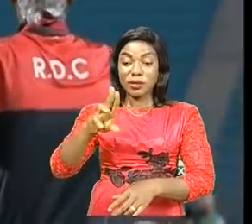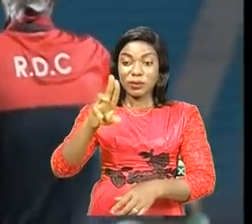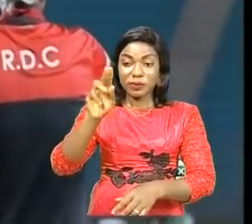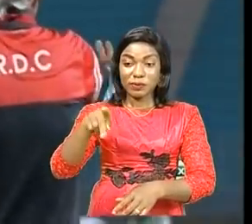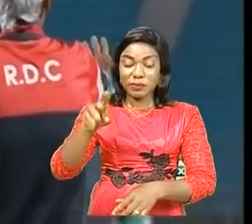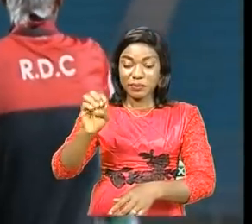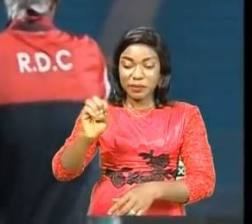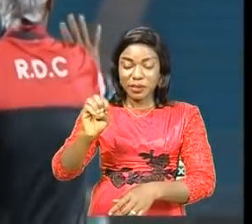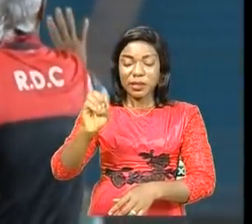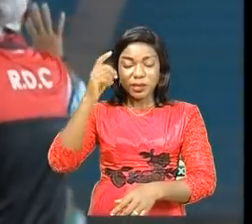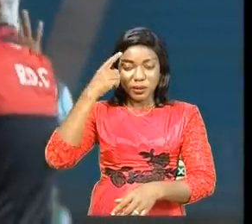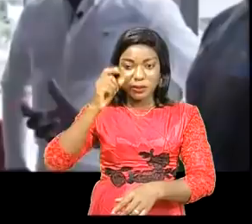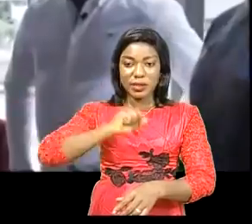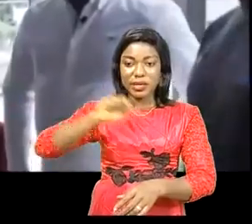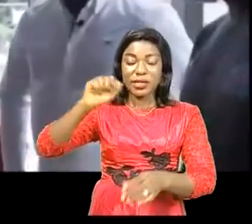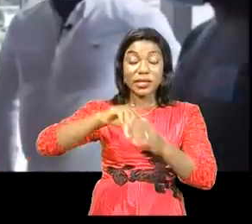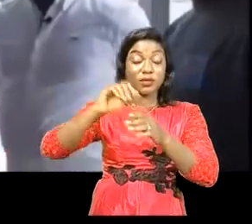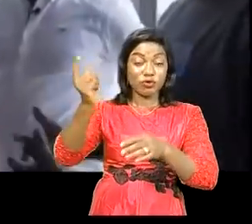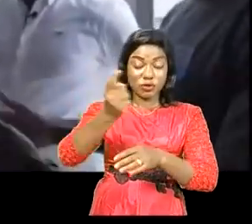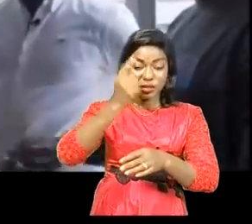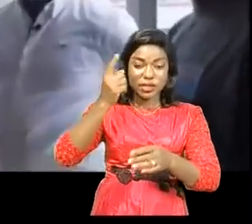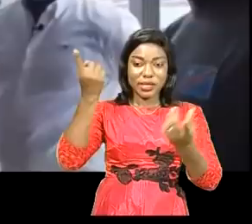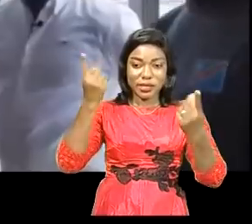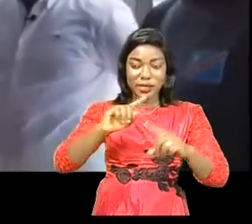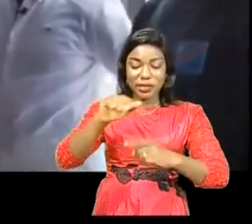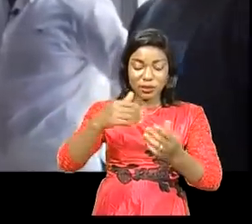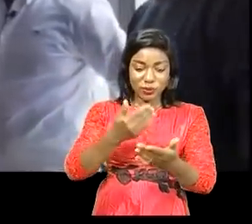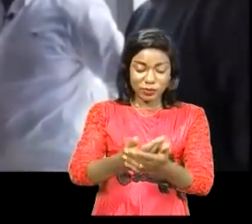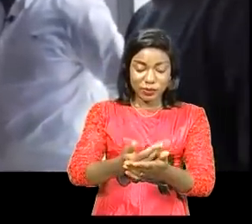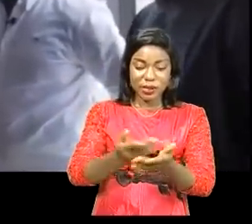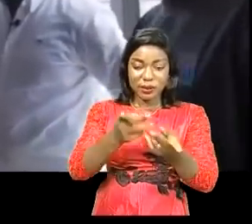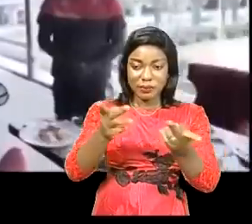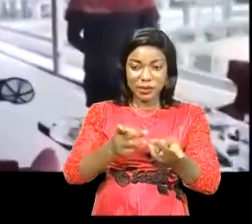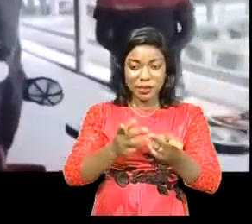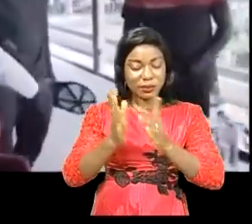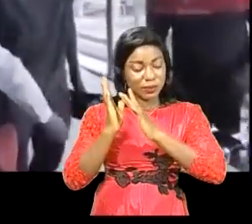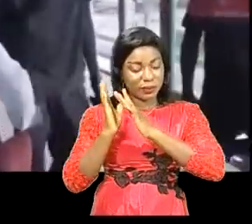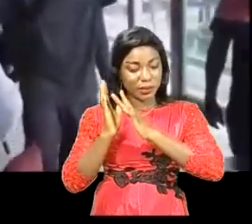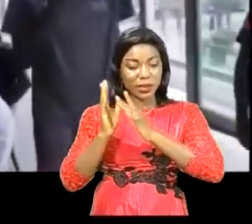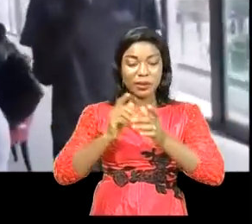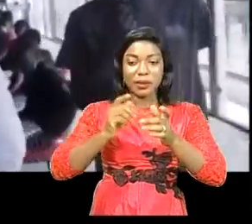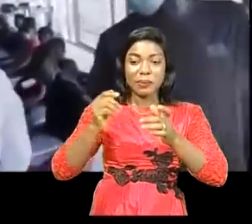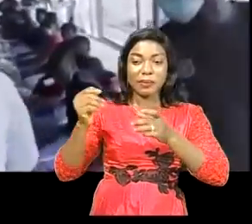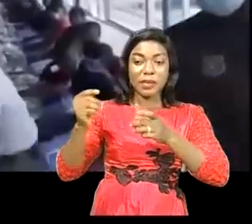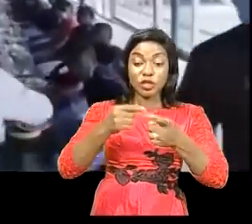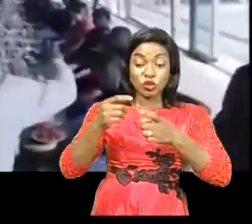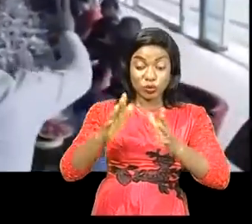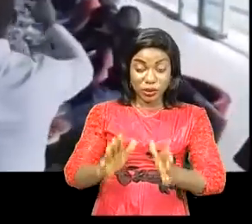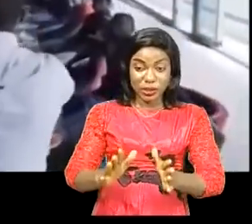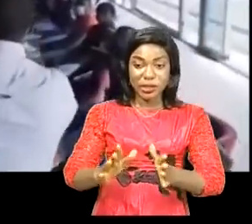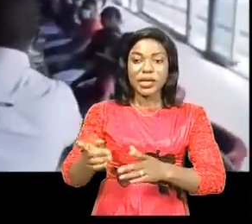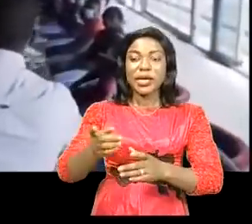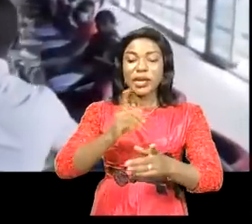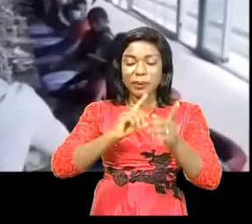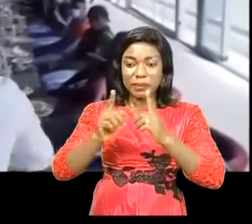léopards pour le mondial au Qatar. Aussitôt arrivé, où sont logés les léopards, Serge Shembok, a parlé directement aux